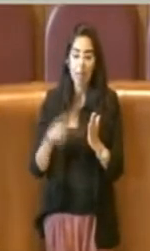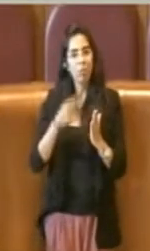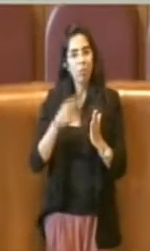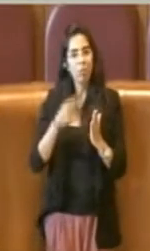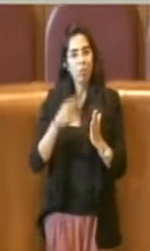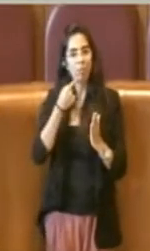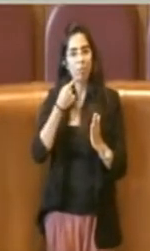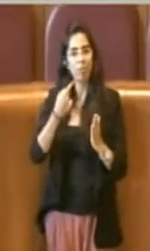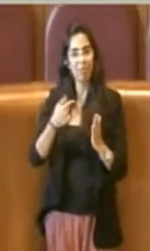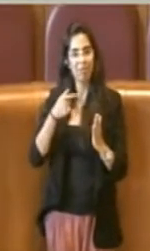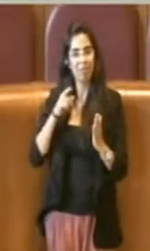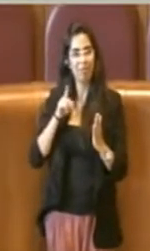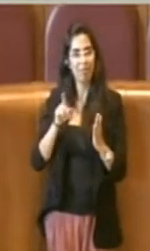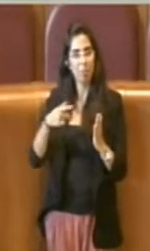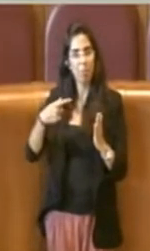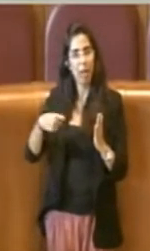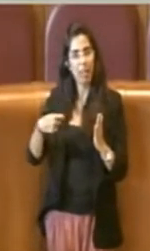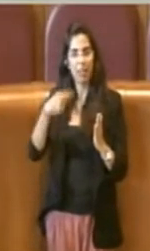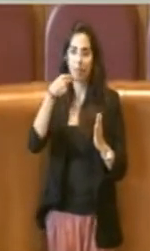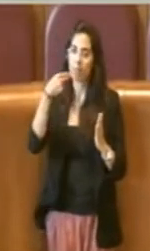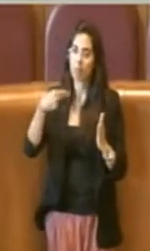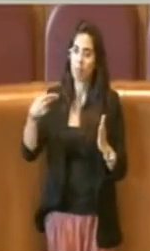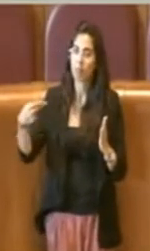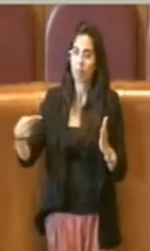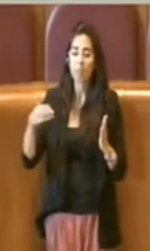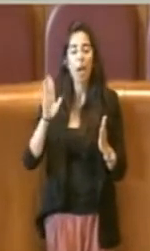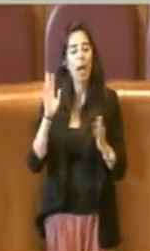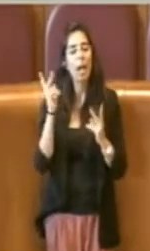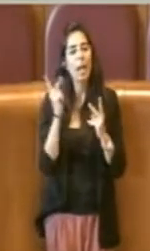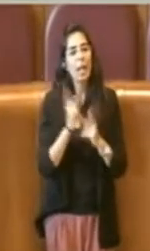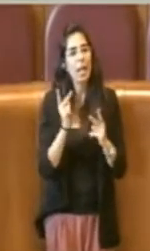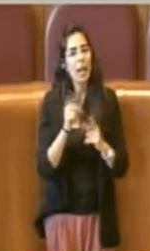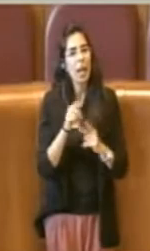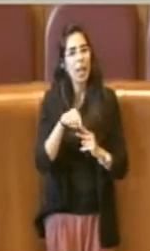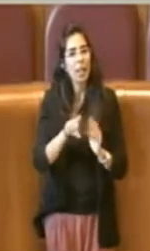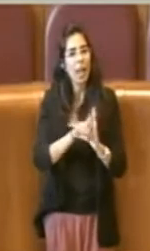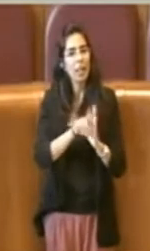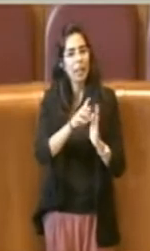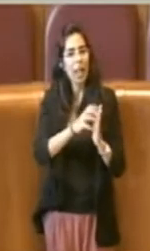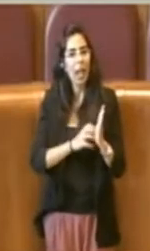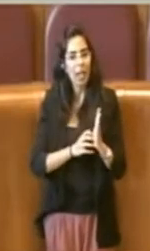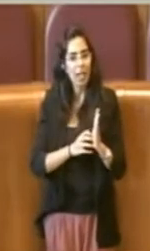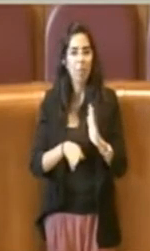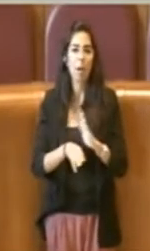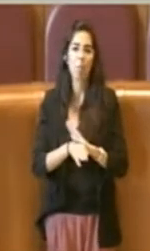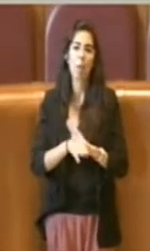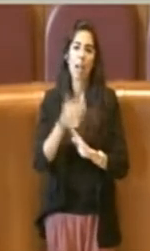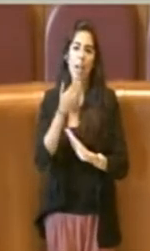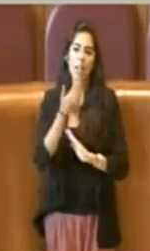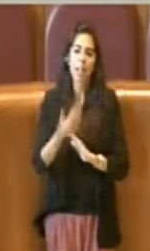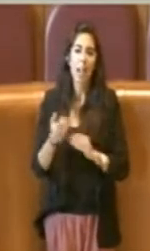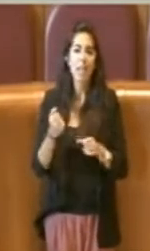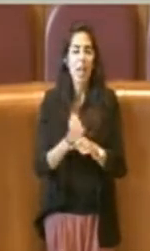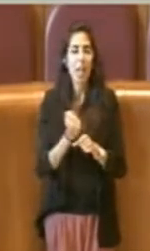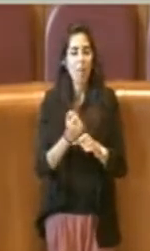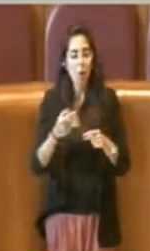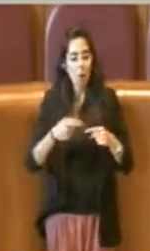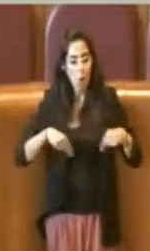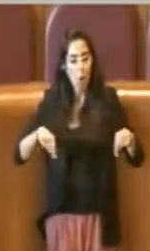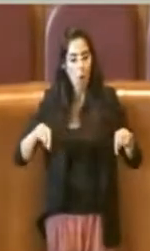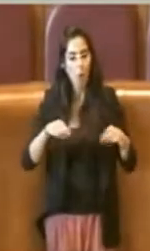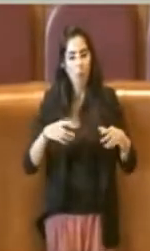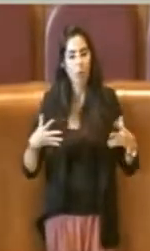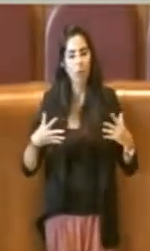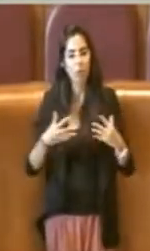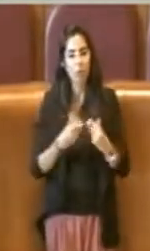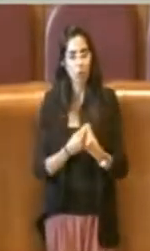elencato ma in realtà questa delibera nasce da un lavoro di commissione che è